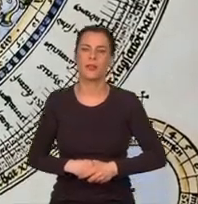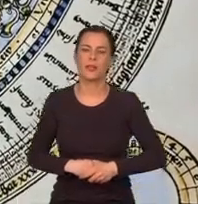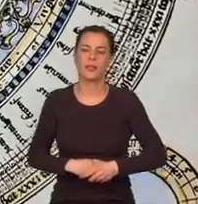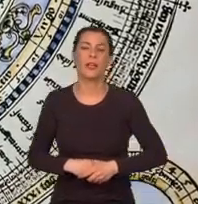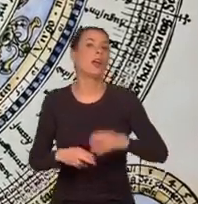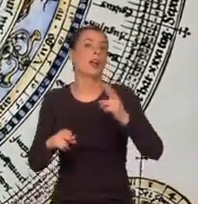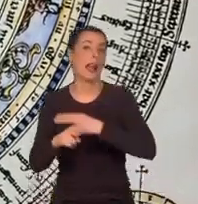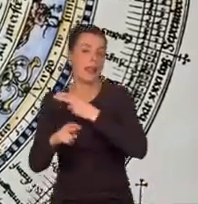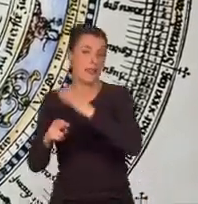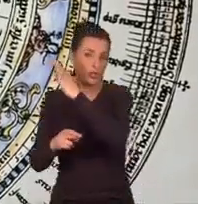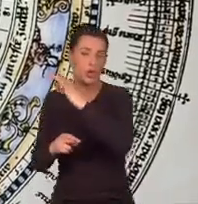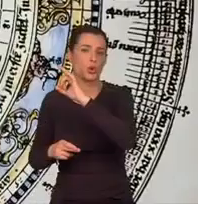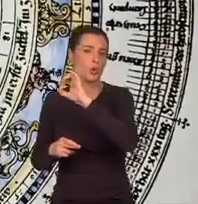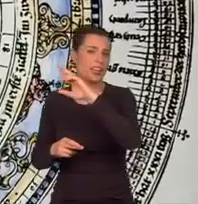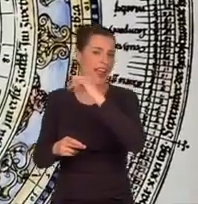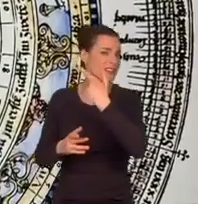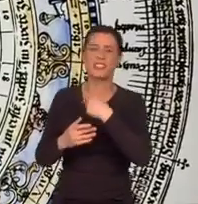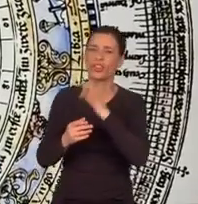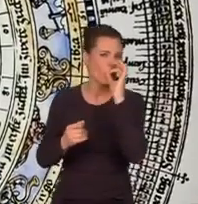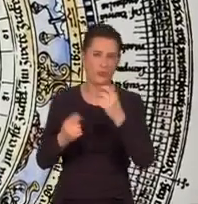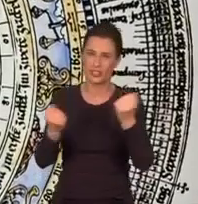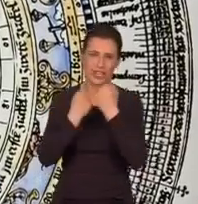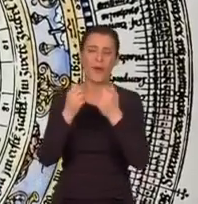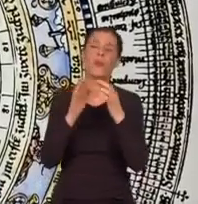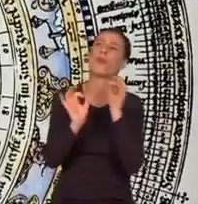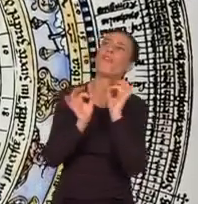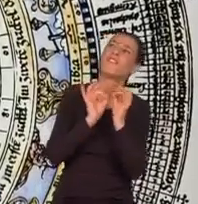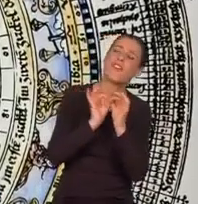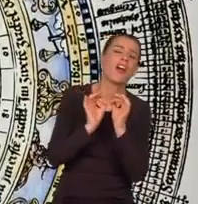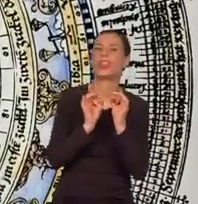Kalendarz juliański nie działał dobrze ze względu na duże przybliżenie.